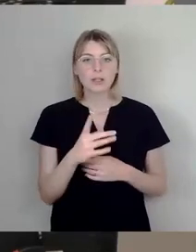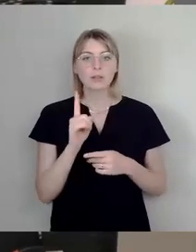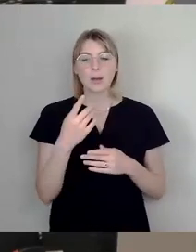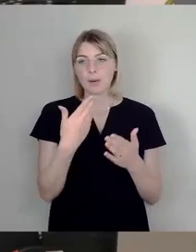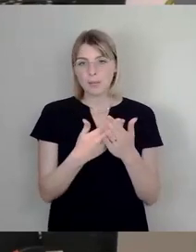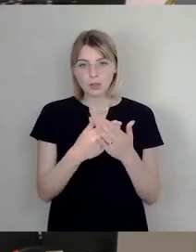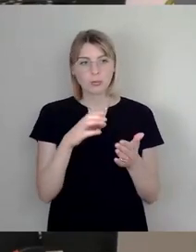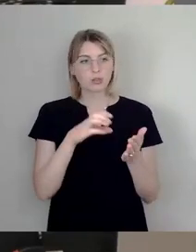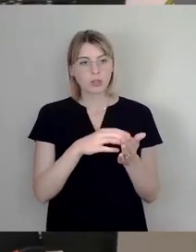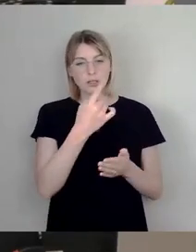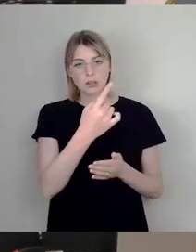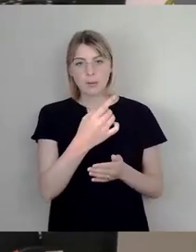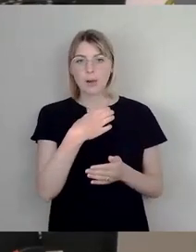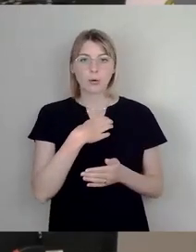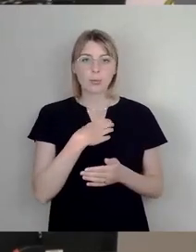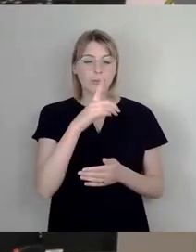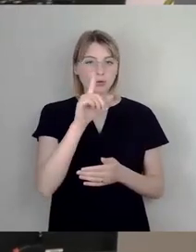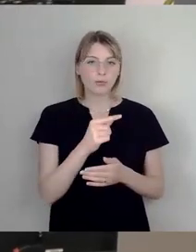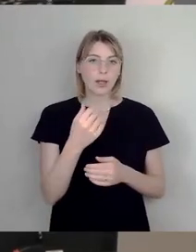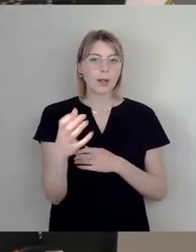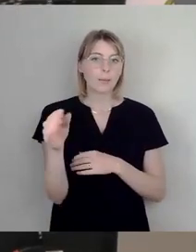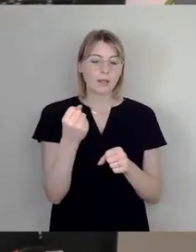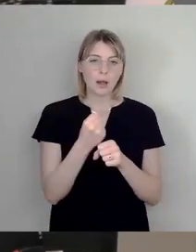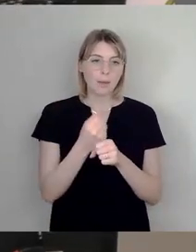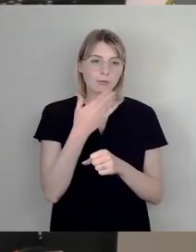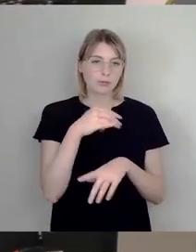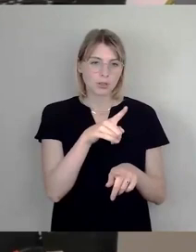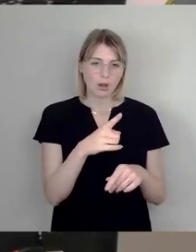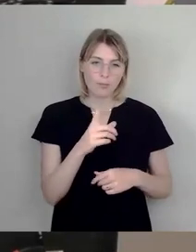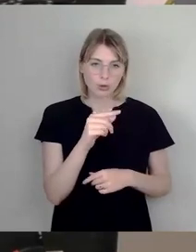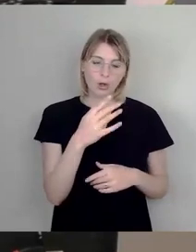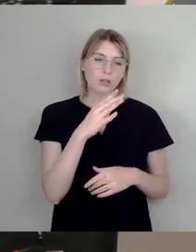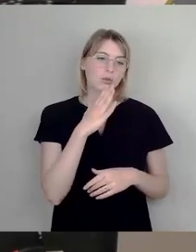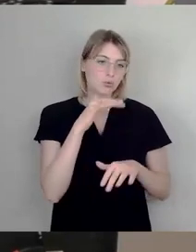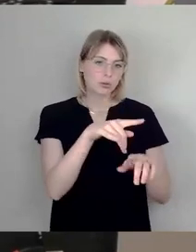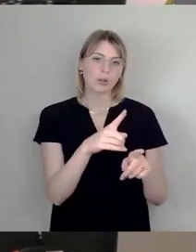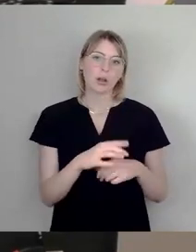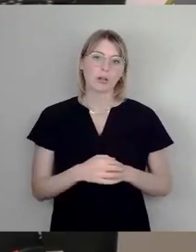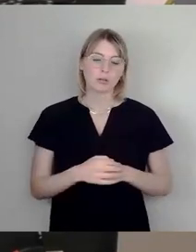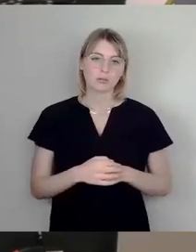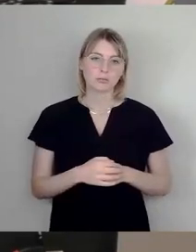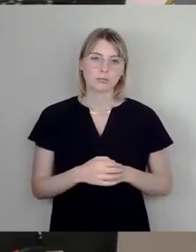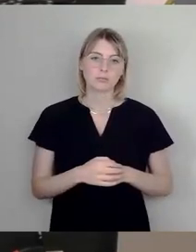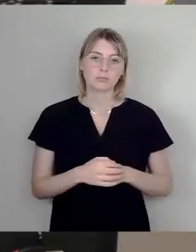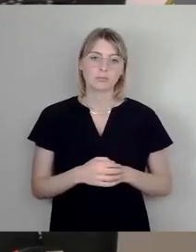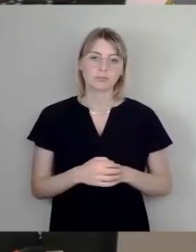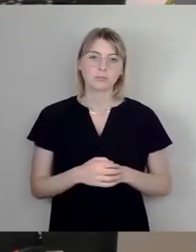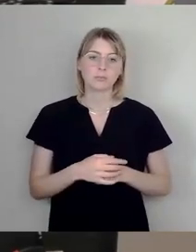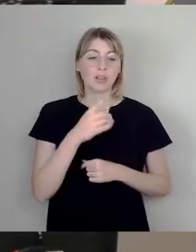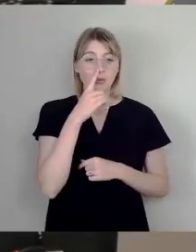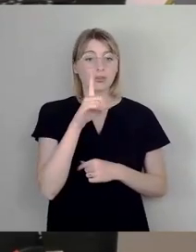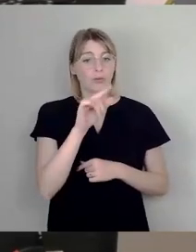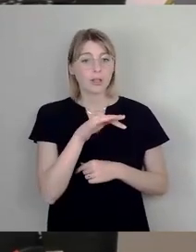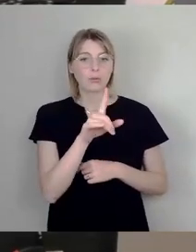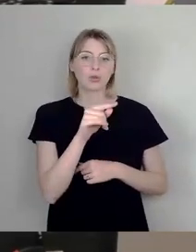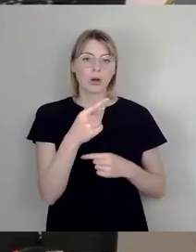Problem zu weniger Mitarbeiter und Ressourcen hat. Sonst würden bei der Priorisierung so etwas wegfallen oder deutlich kleiner ausfallen. Und dann soll